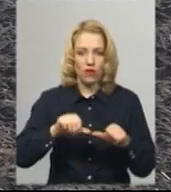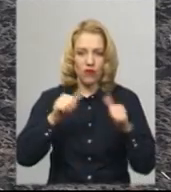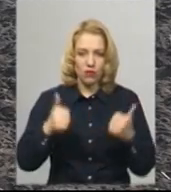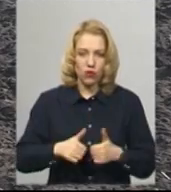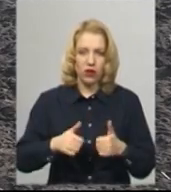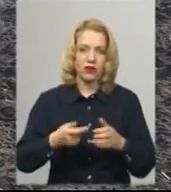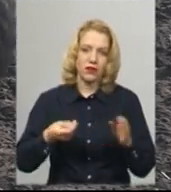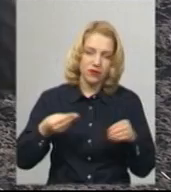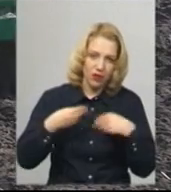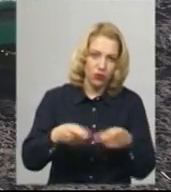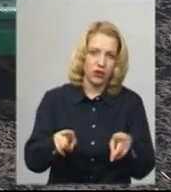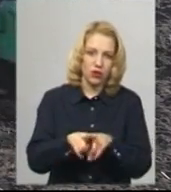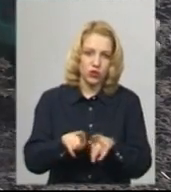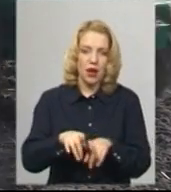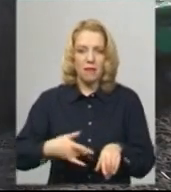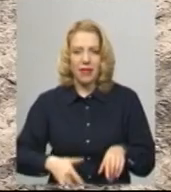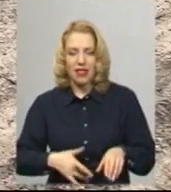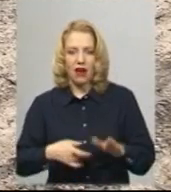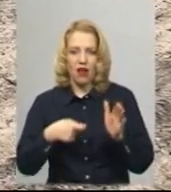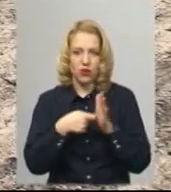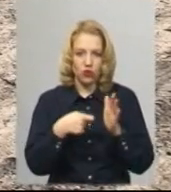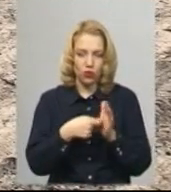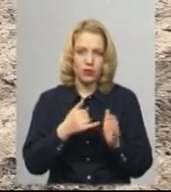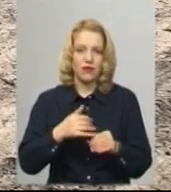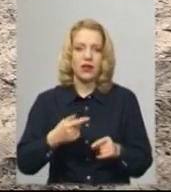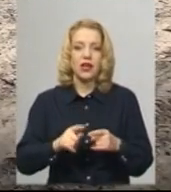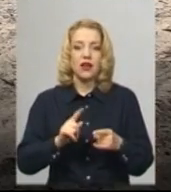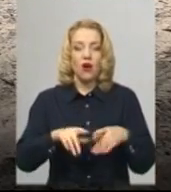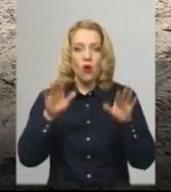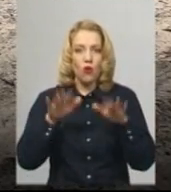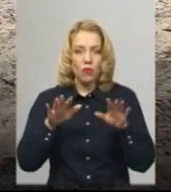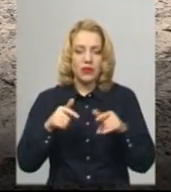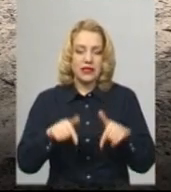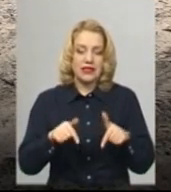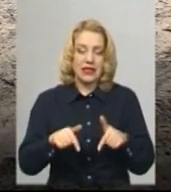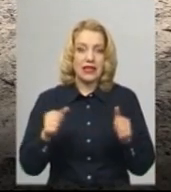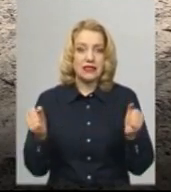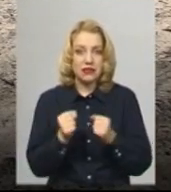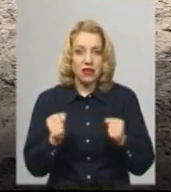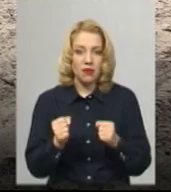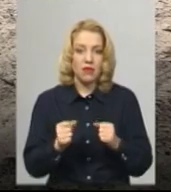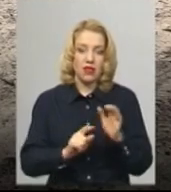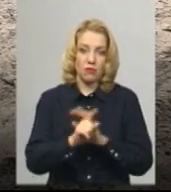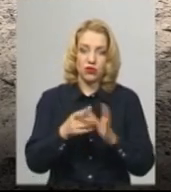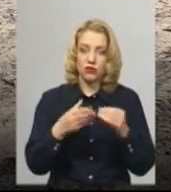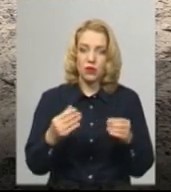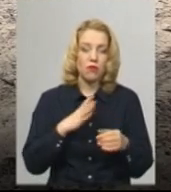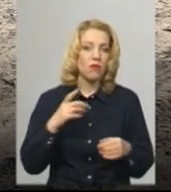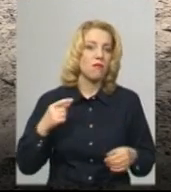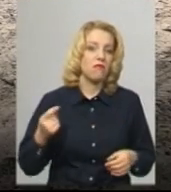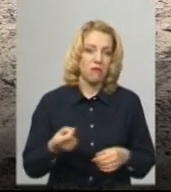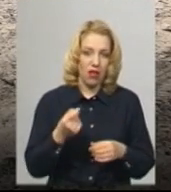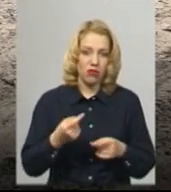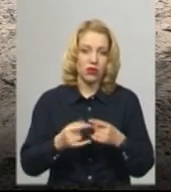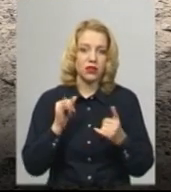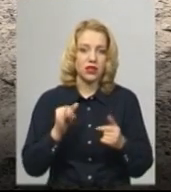добрива. Водночас готують поля для сівби ярах зернових. Опадів цієї зими і на початку весни було настільки мало, що земля промовка замість метра